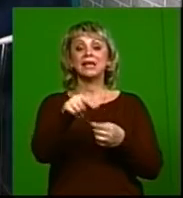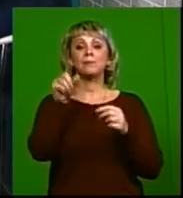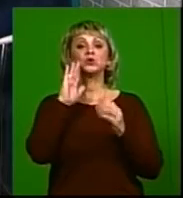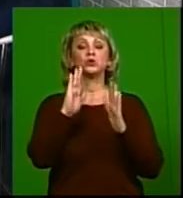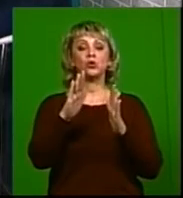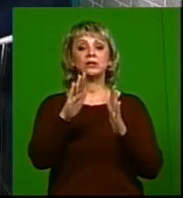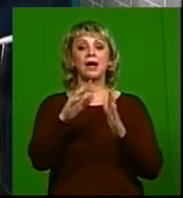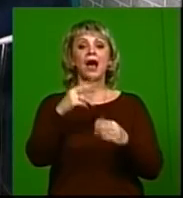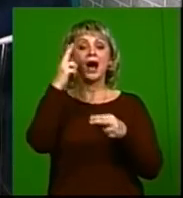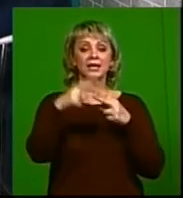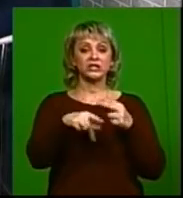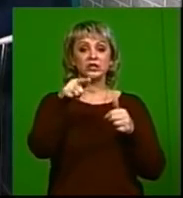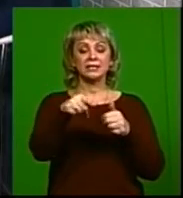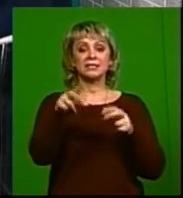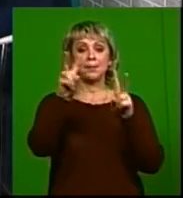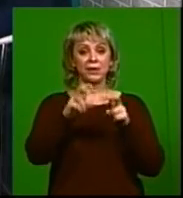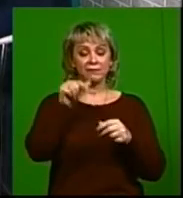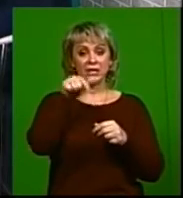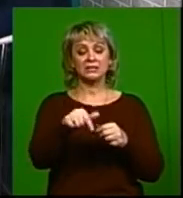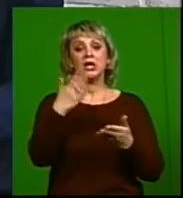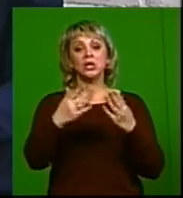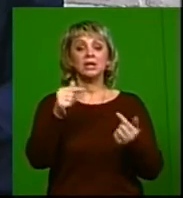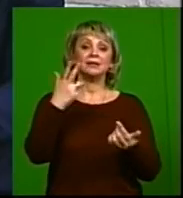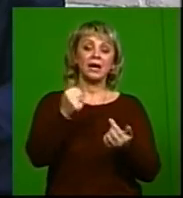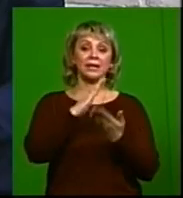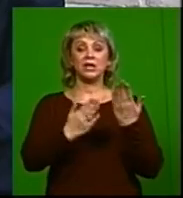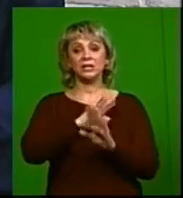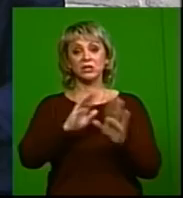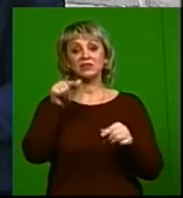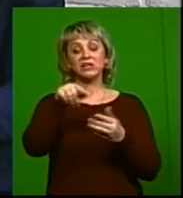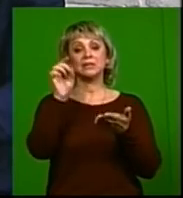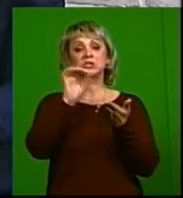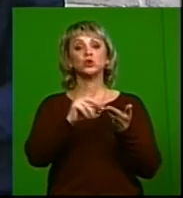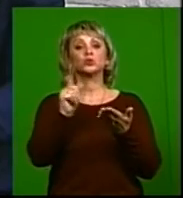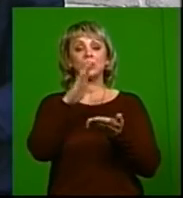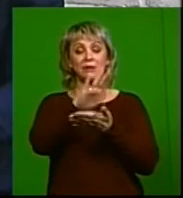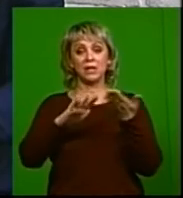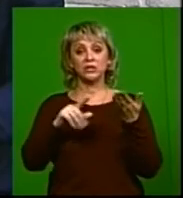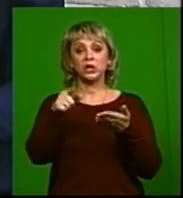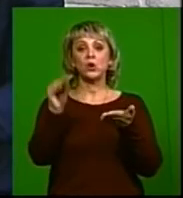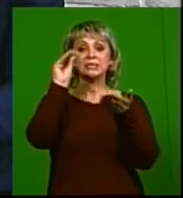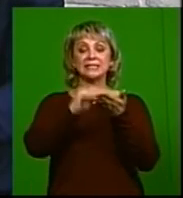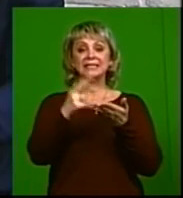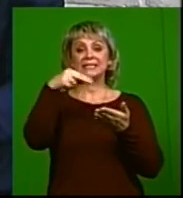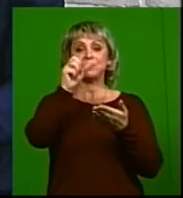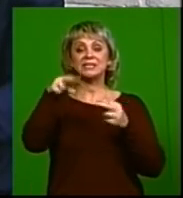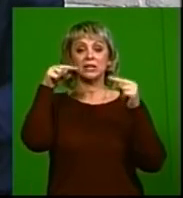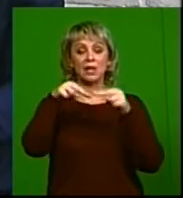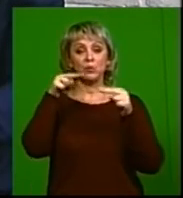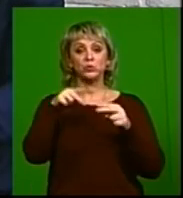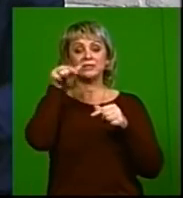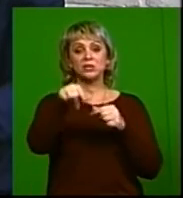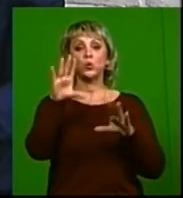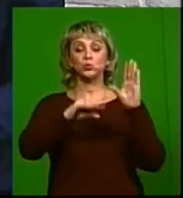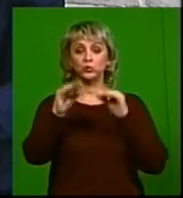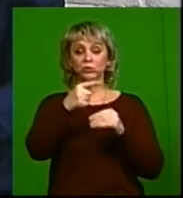только окончательно либо подтвердят, либо опровергнут. Далее, в этом центре что дальше? Нужно встать на диспансерное наблюдение или диспансерный